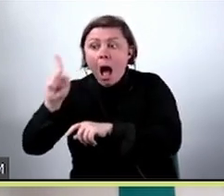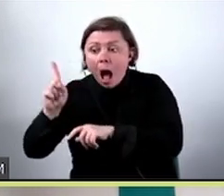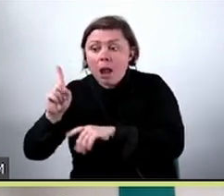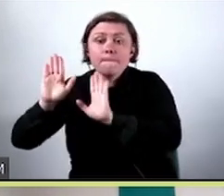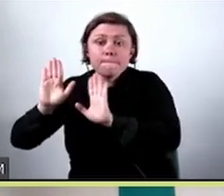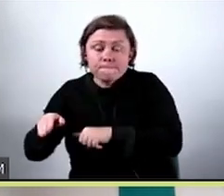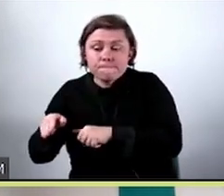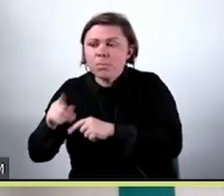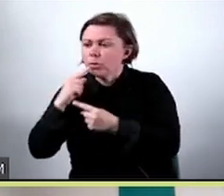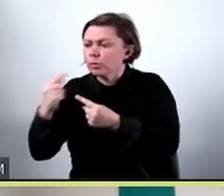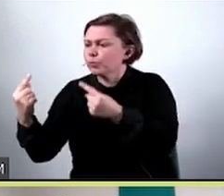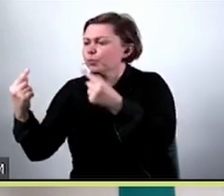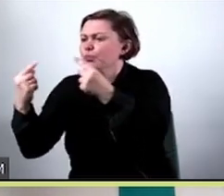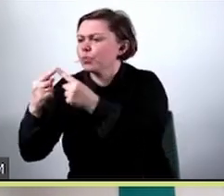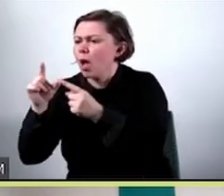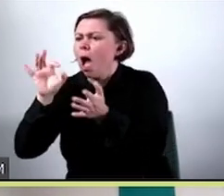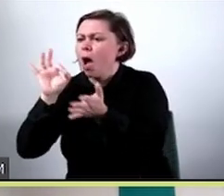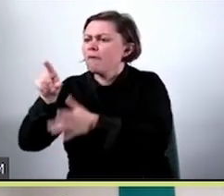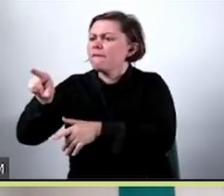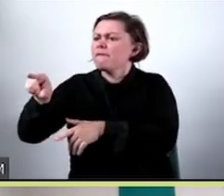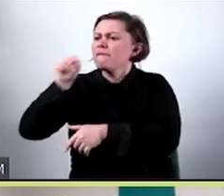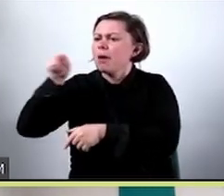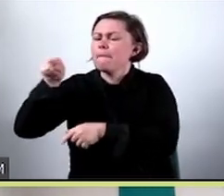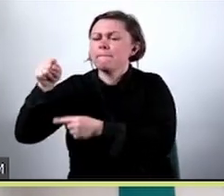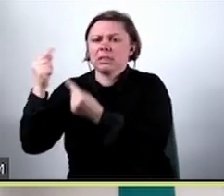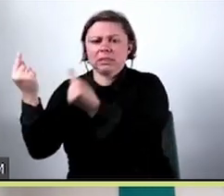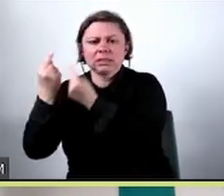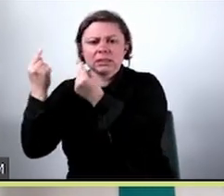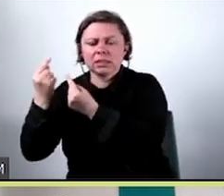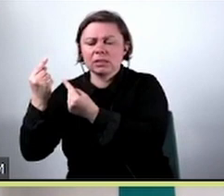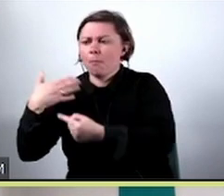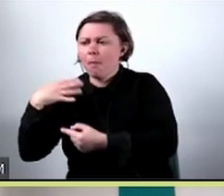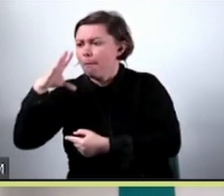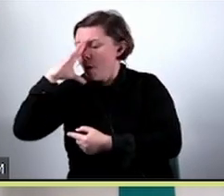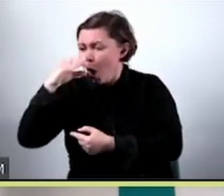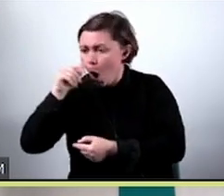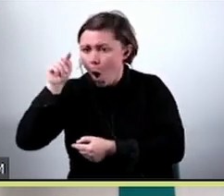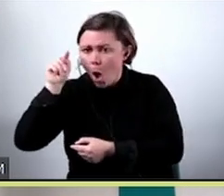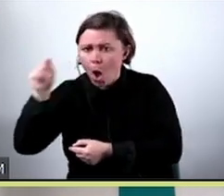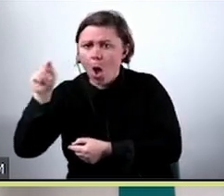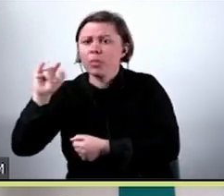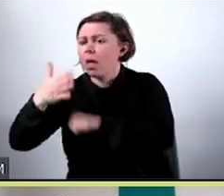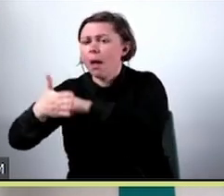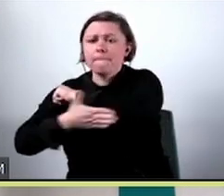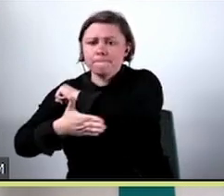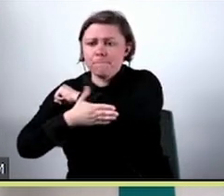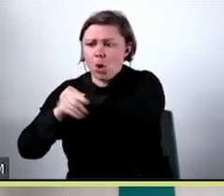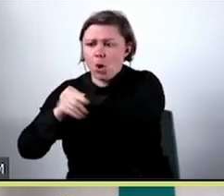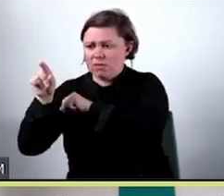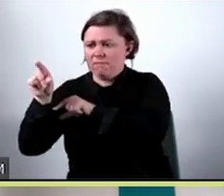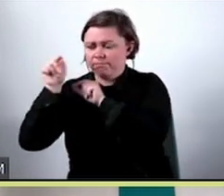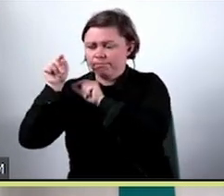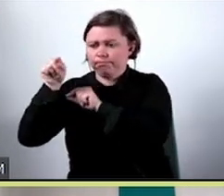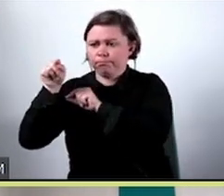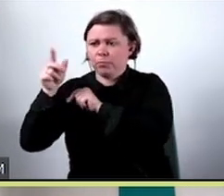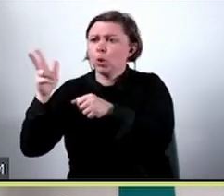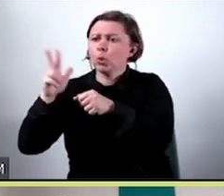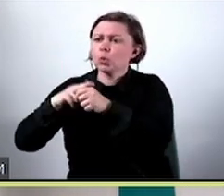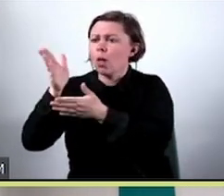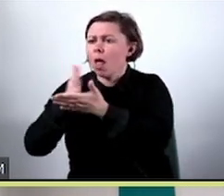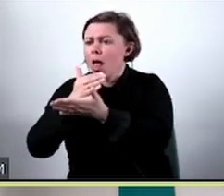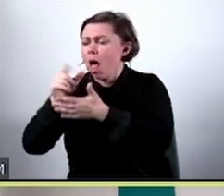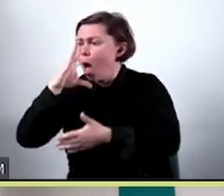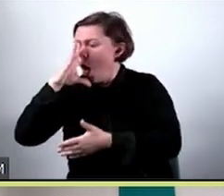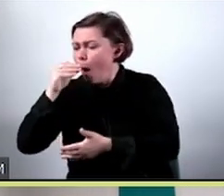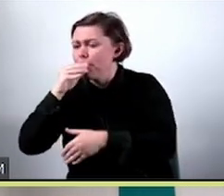odnieść się do konkretnego przypadku, konkretnej predykcji. Czyli mamy obraz i możemy powiedzieć, na podstawie których elementów tego